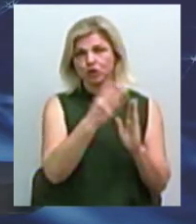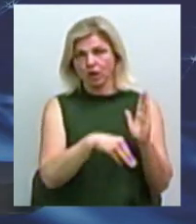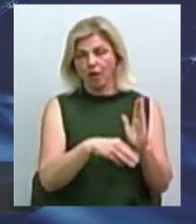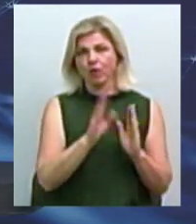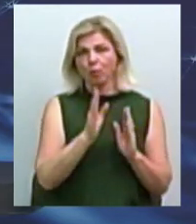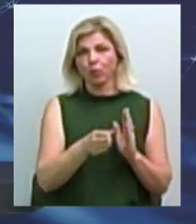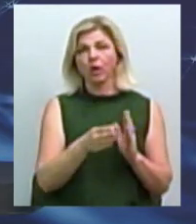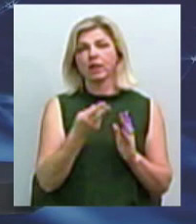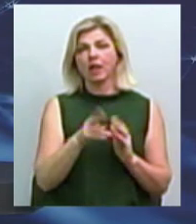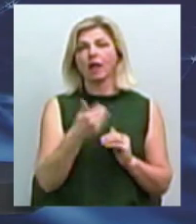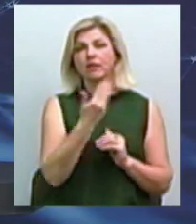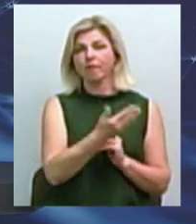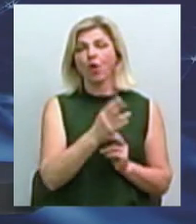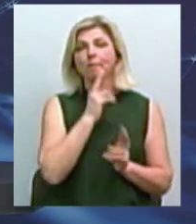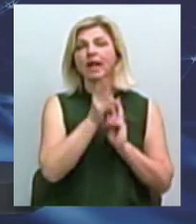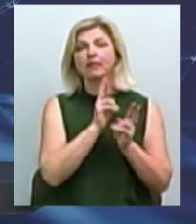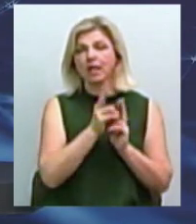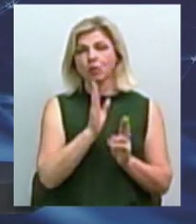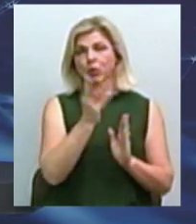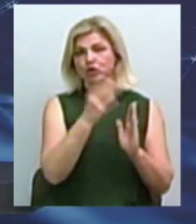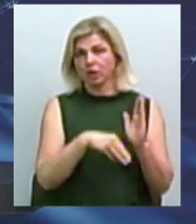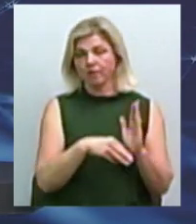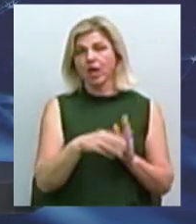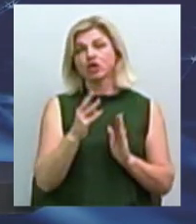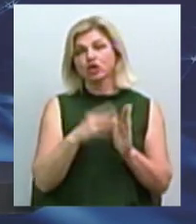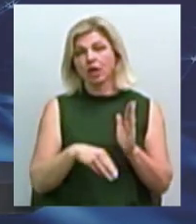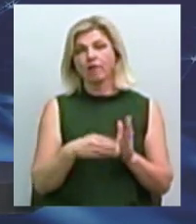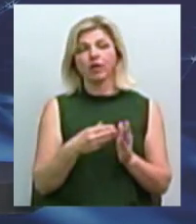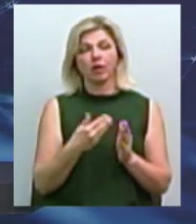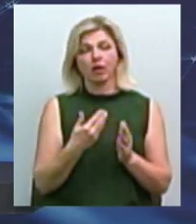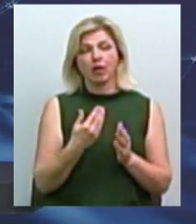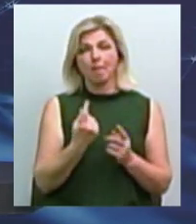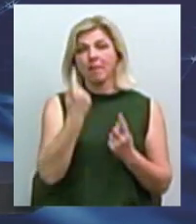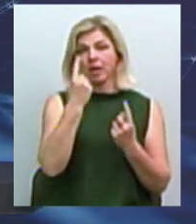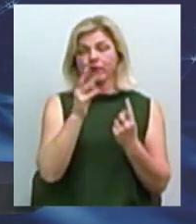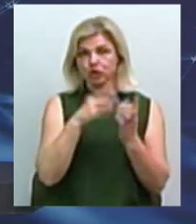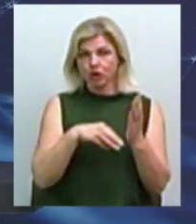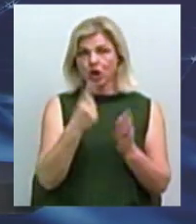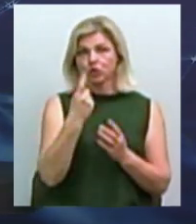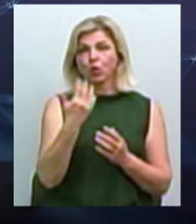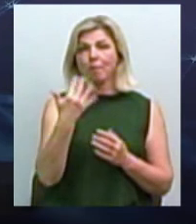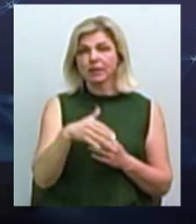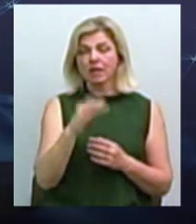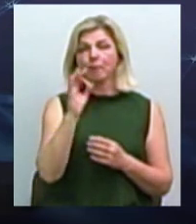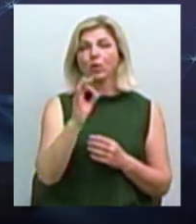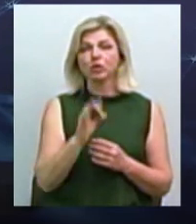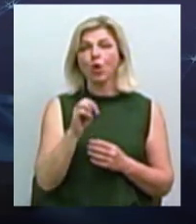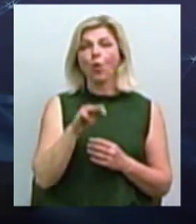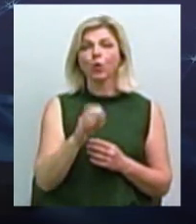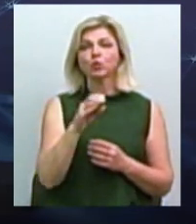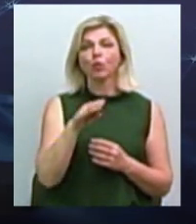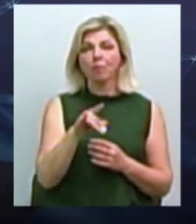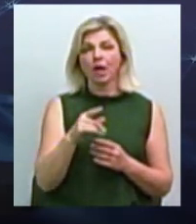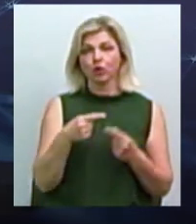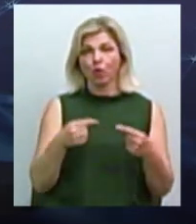'явлена для нього претензія, буде він оштрафований. Штрафні санкції. Перший штраф 150% від суми товару або